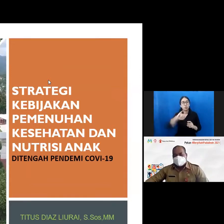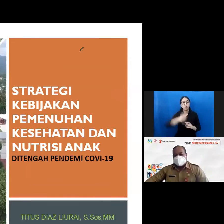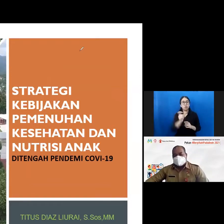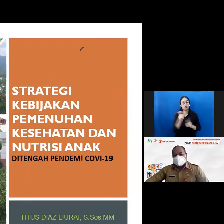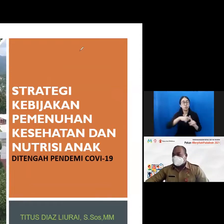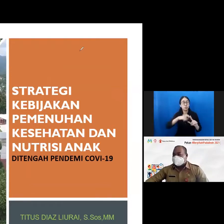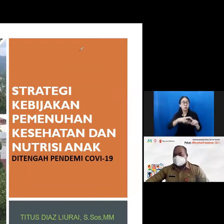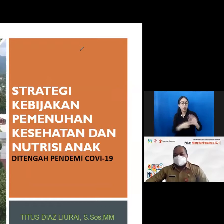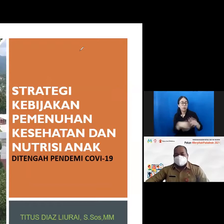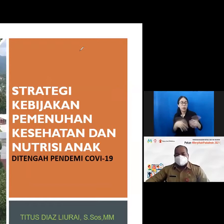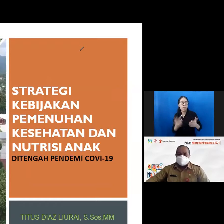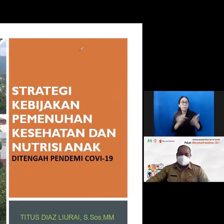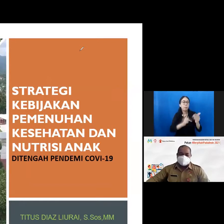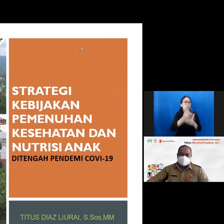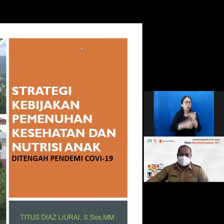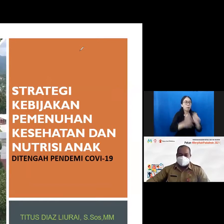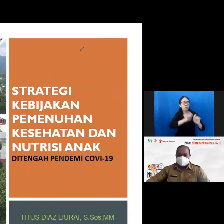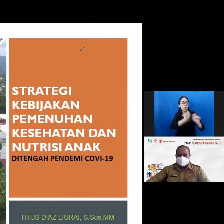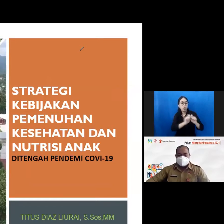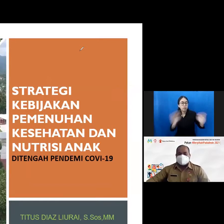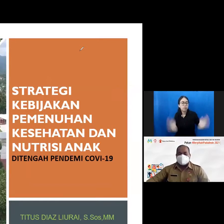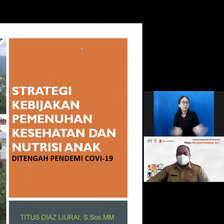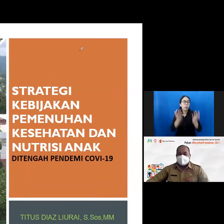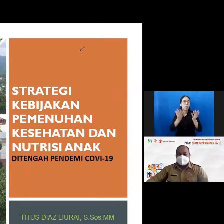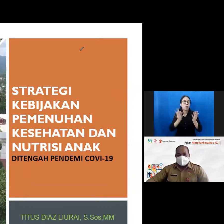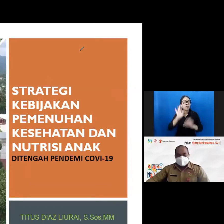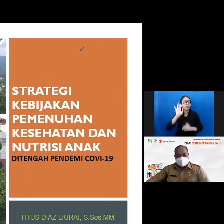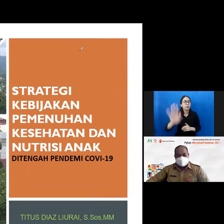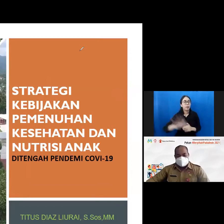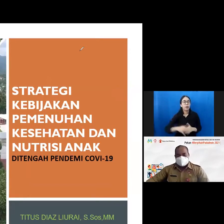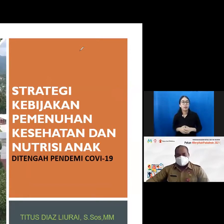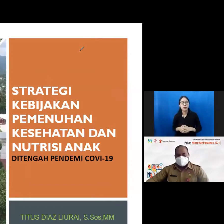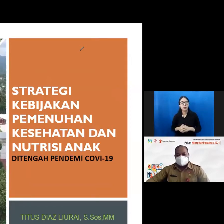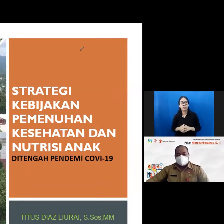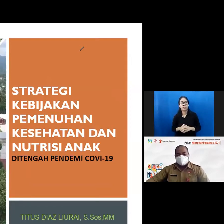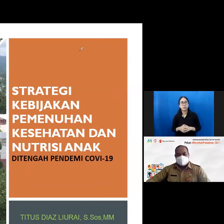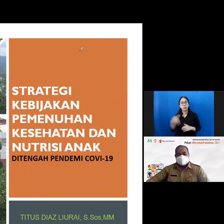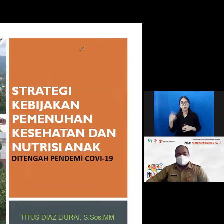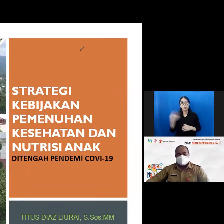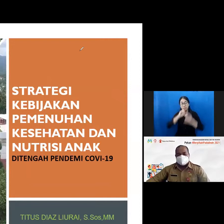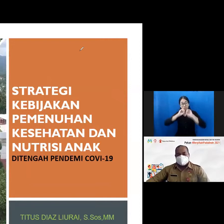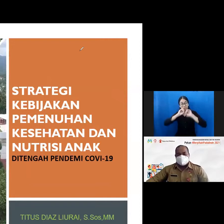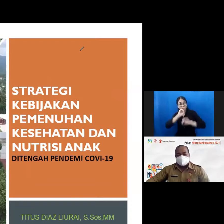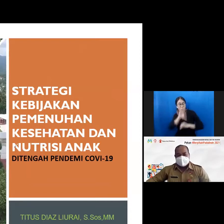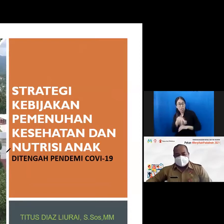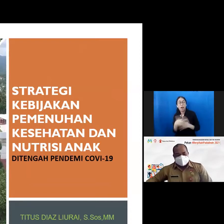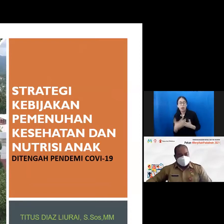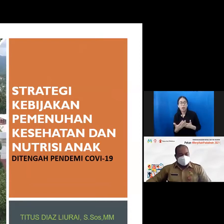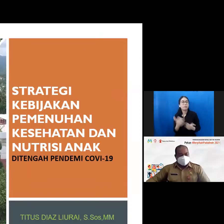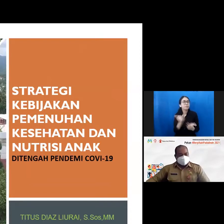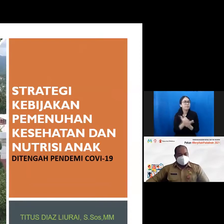program dan kegiatan pembangunan ke depan dan perlu kami sampaikan bahwa kebetulan